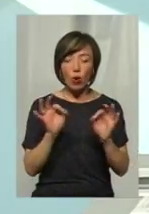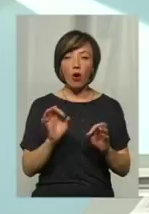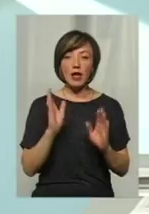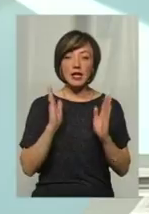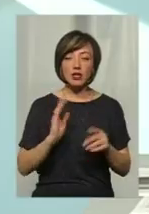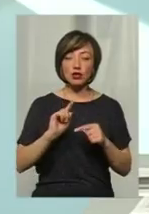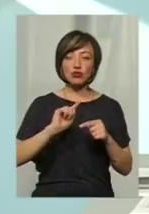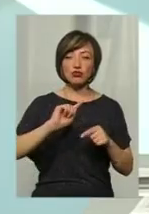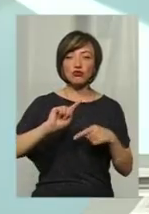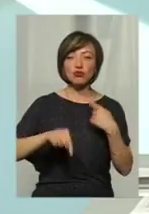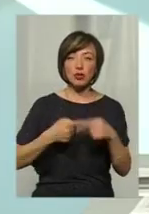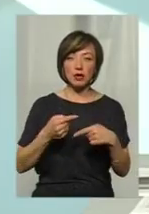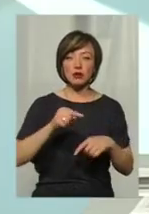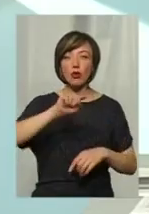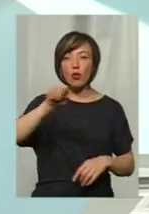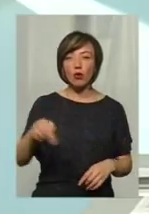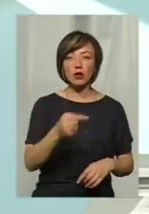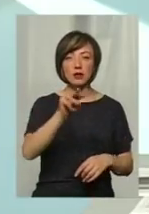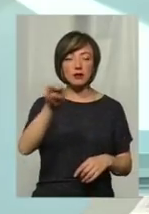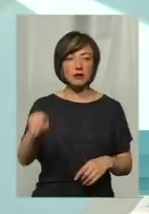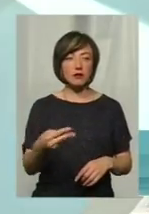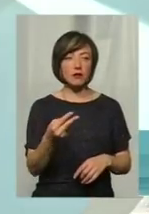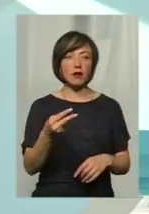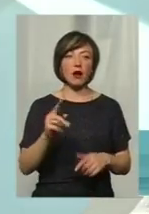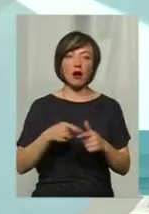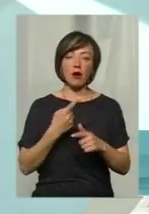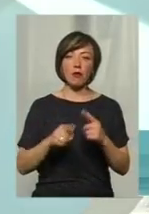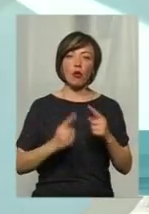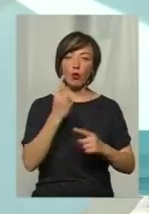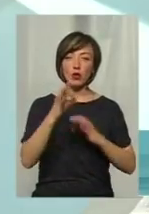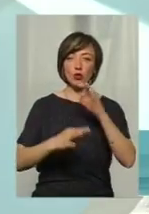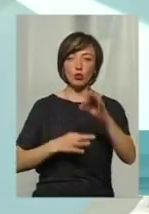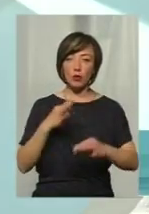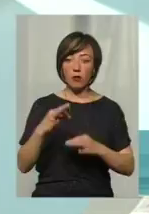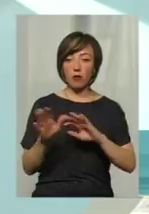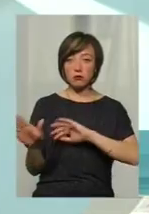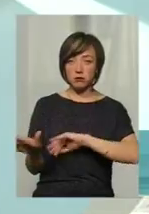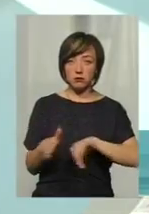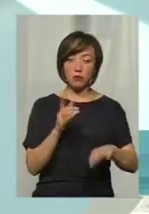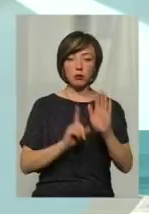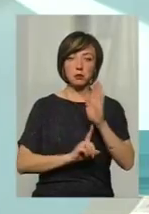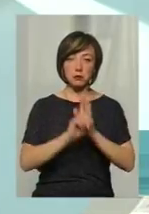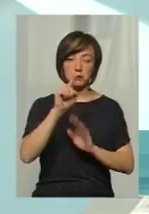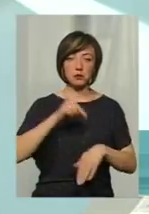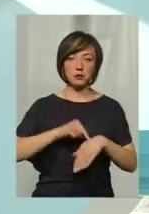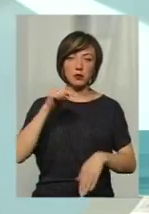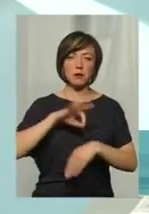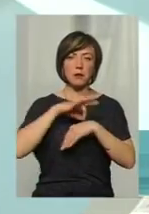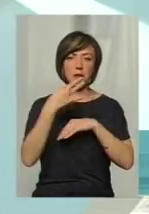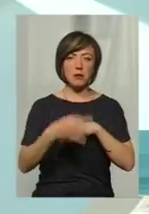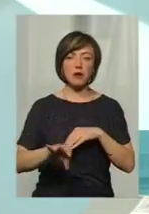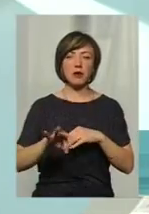Тільки через годину, другу або через добу в середньому ми відчуваємо біль,